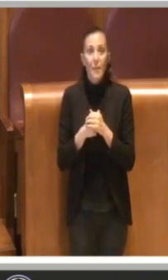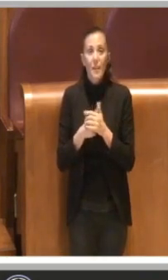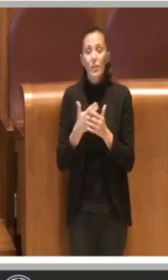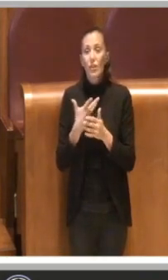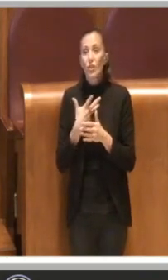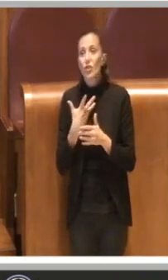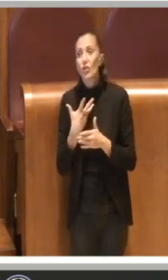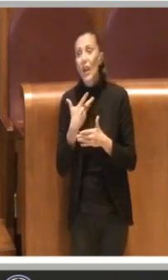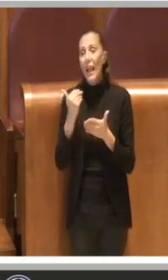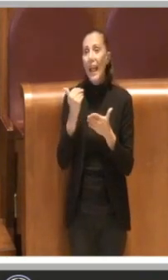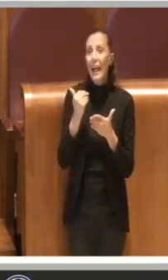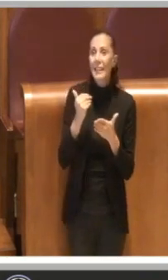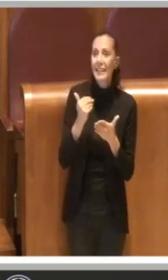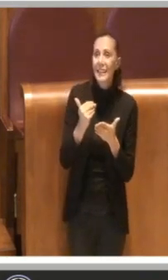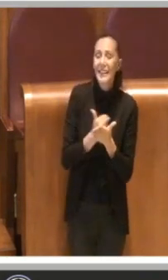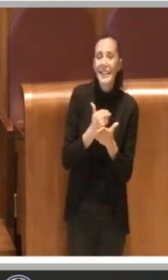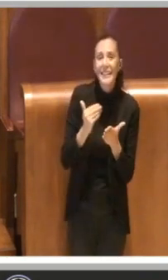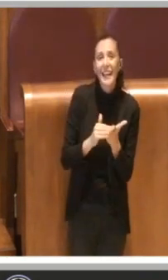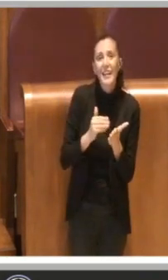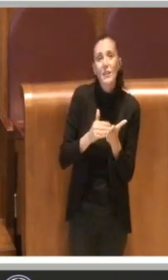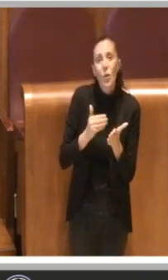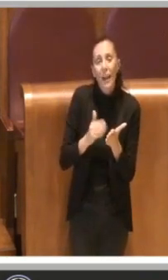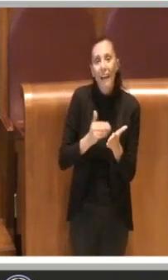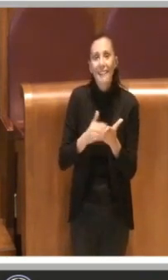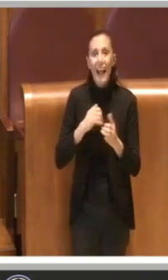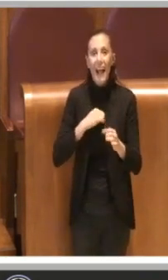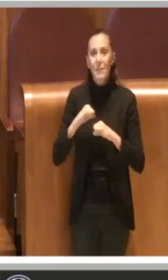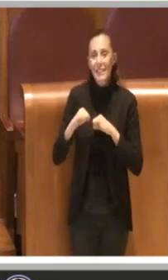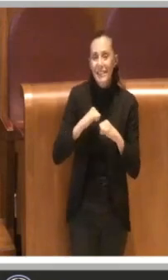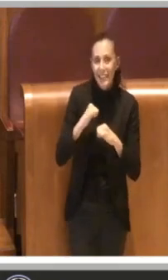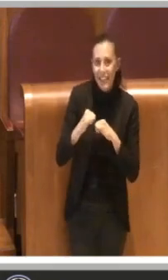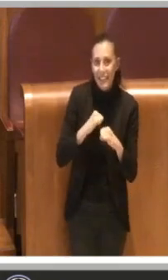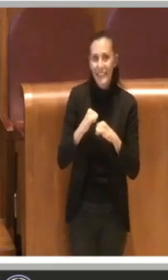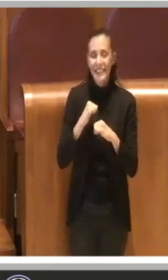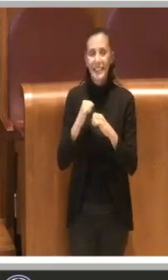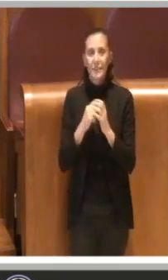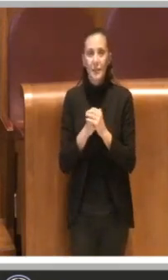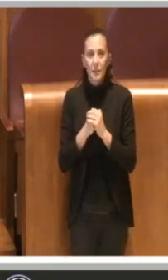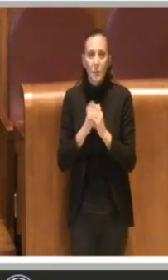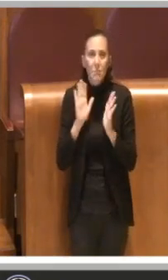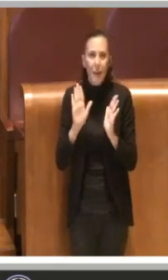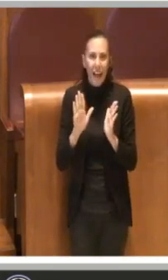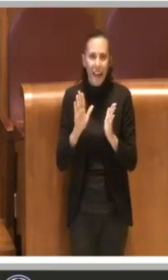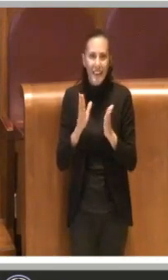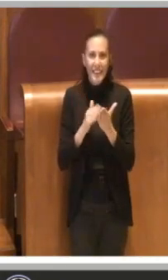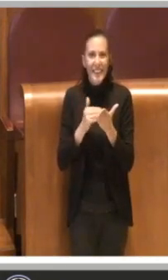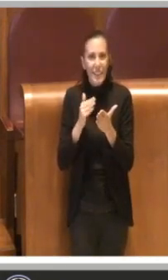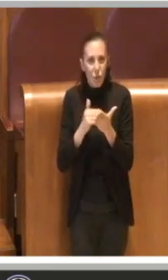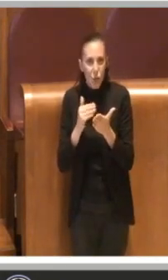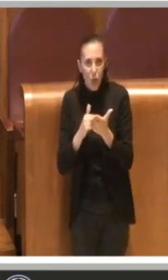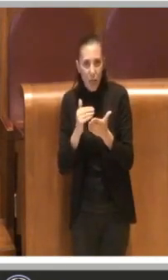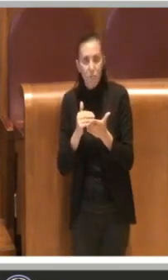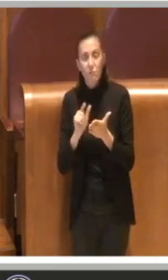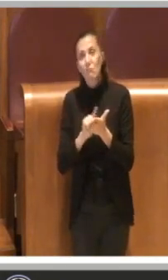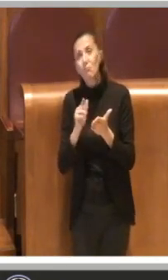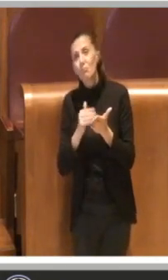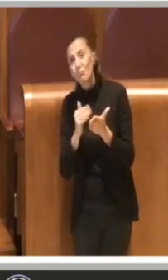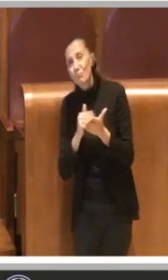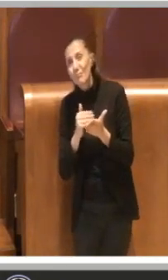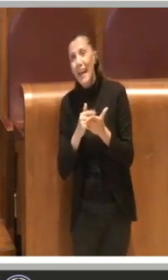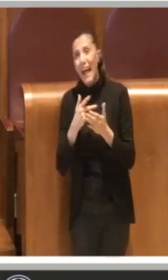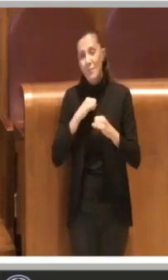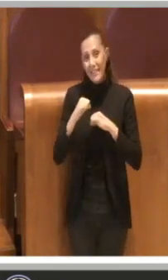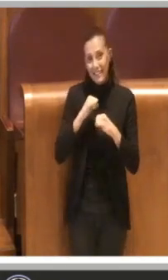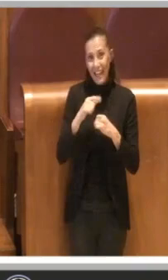discrezionalità amministrativa e quindi ci dimentichiamo della discrezionalità amministrativa. La una cosa,